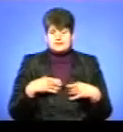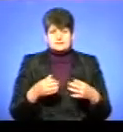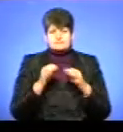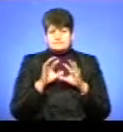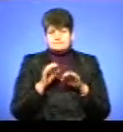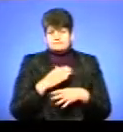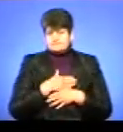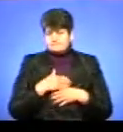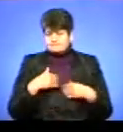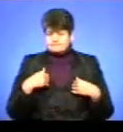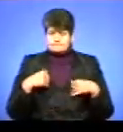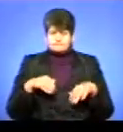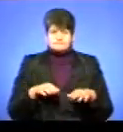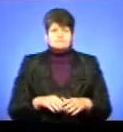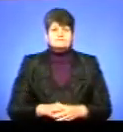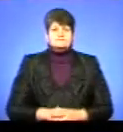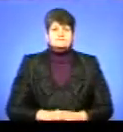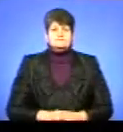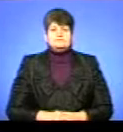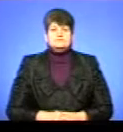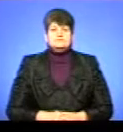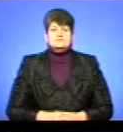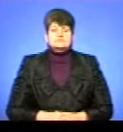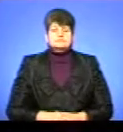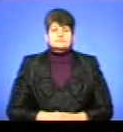коментували. Ірина Тарлюк, Андрій Прокопів, новини.